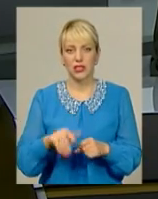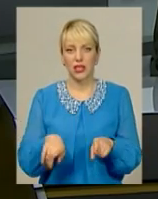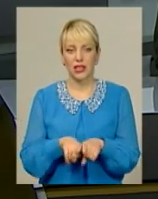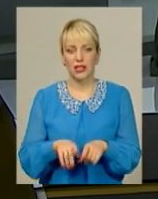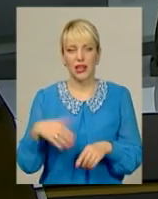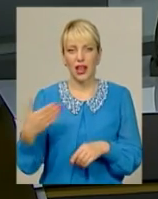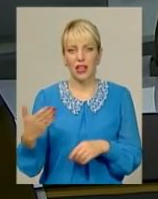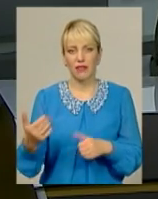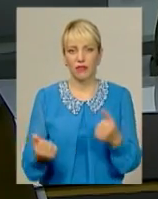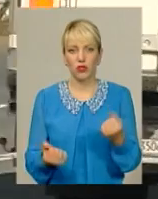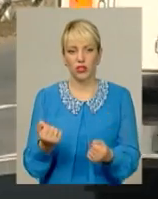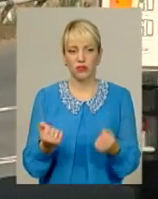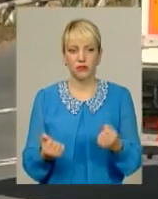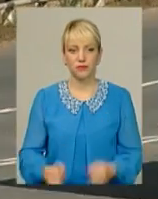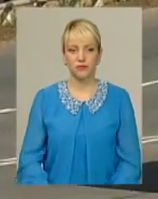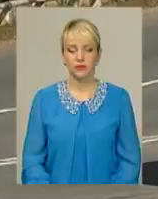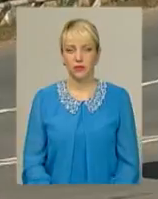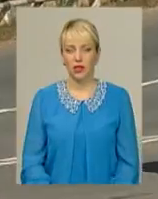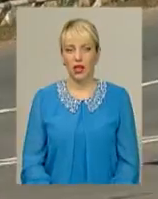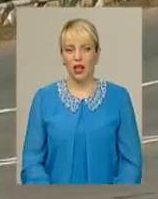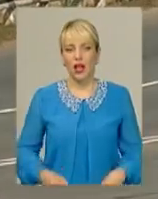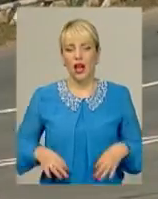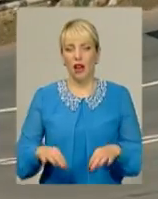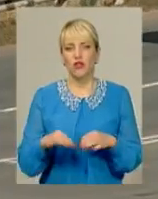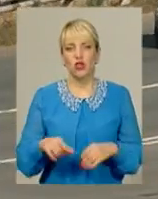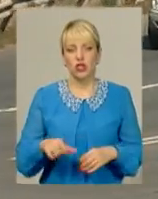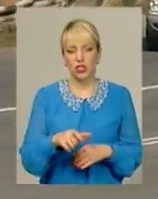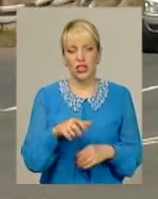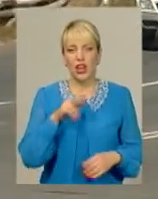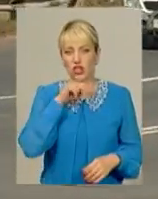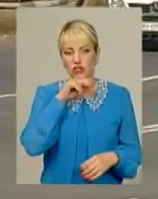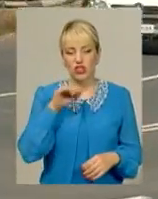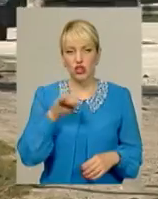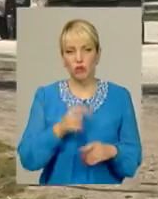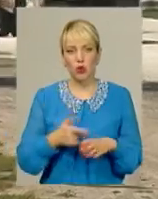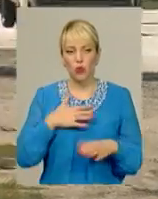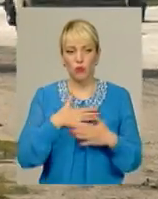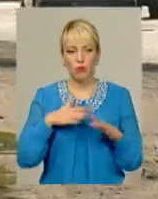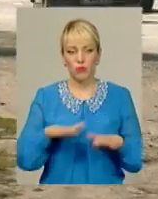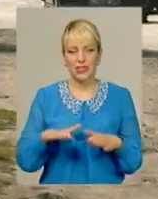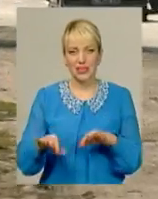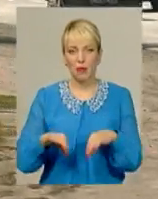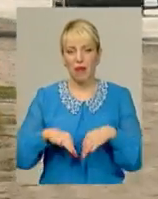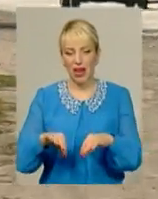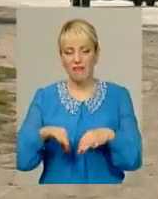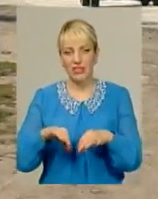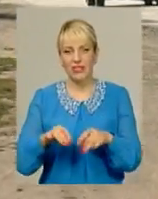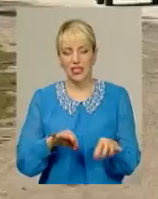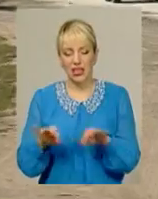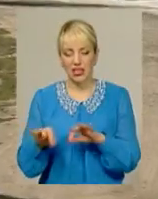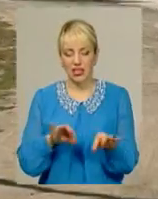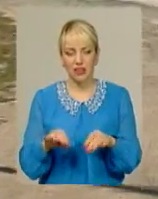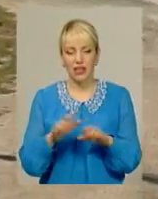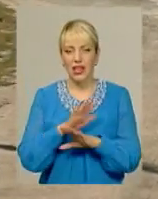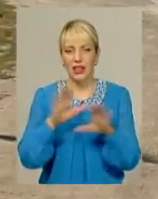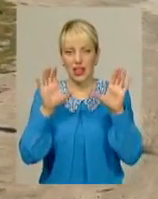лівих водіїв. Автошлях Чернівці-Житомир – одне з найулюбленіших міст перевізників-нелегалів. Пасажиропотік